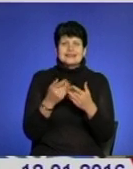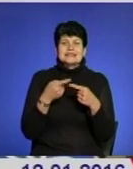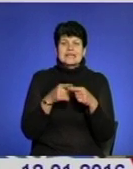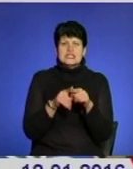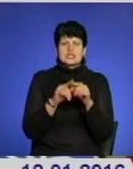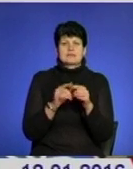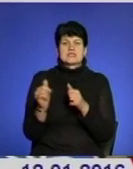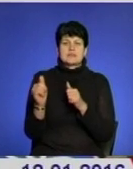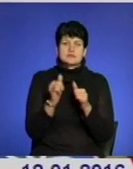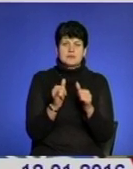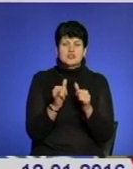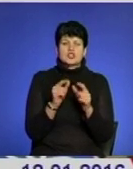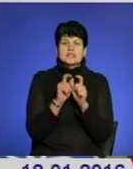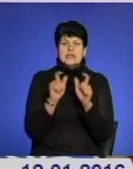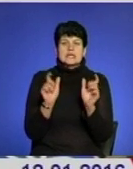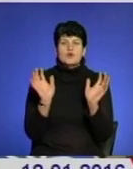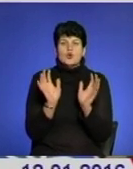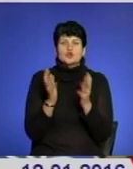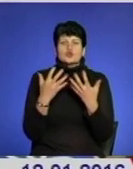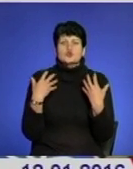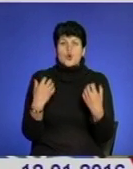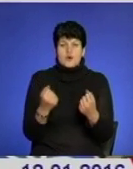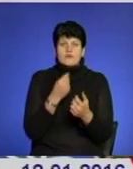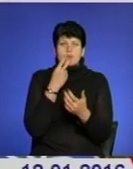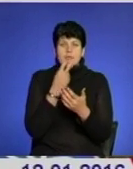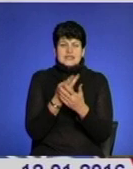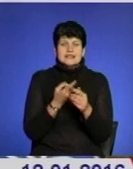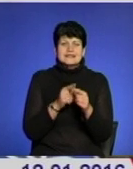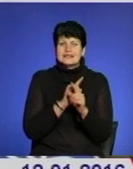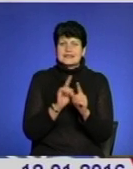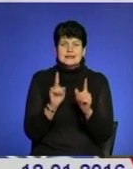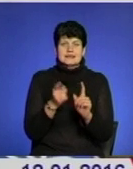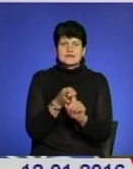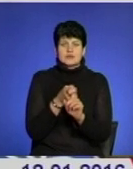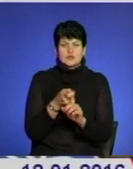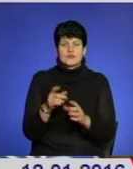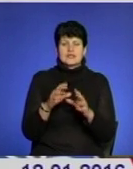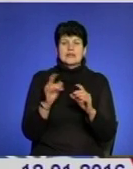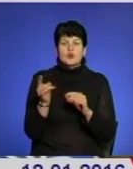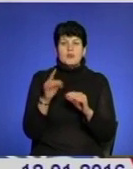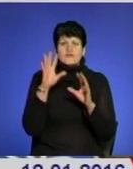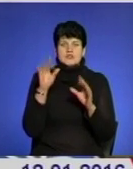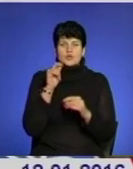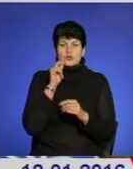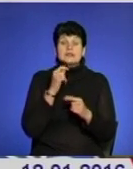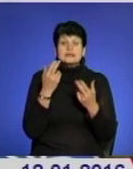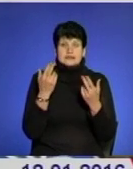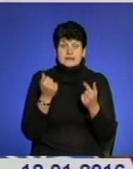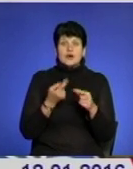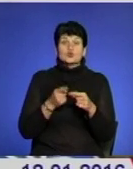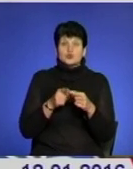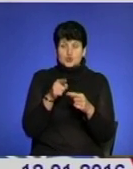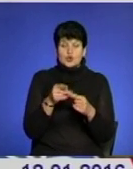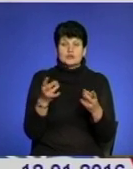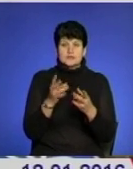забезпеченням закладів охорони здоров'я. Ви ж бачите, це не тільки стосується Цернополі, це стосується цієї України. Так, до цього треба спосередньо